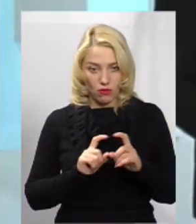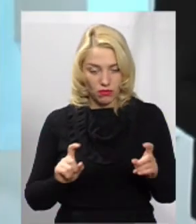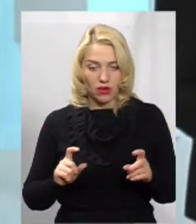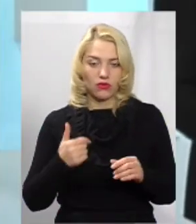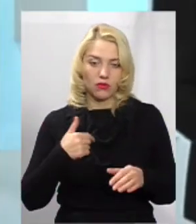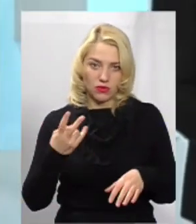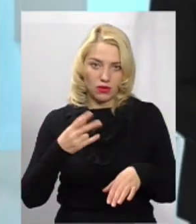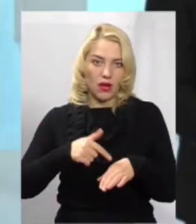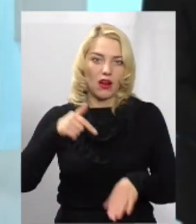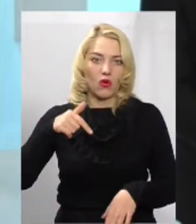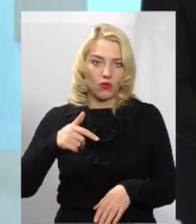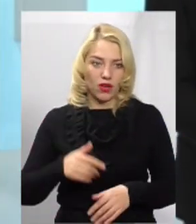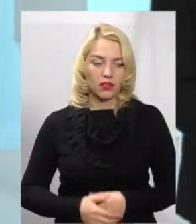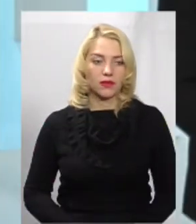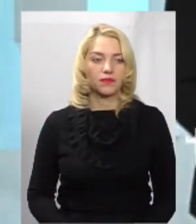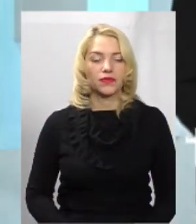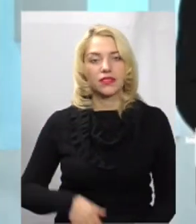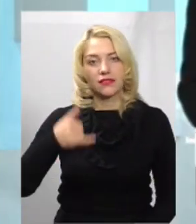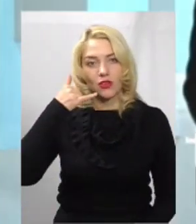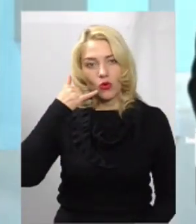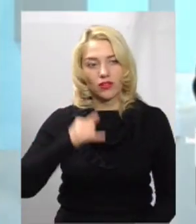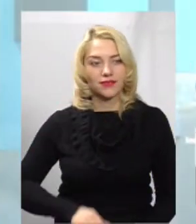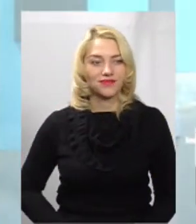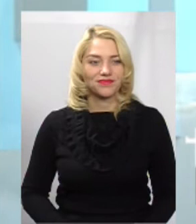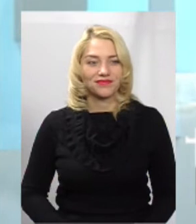ще один дзвінок. Доброго вечора, ми вас слухаємо.